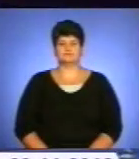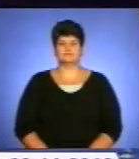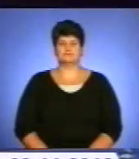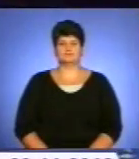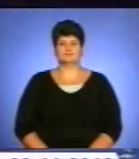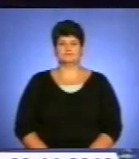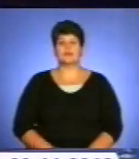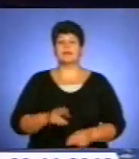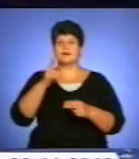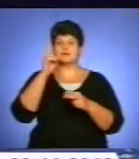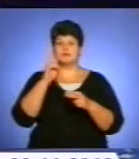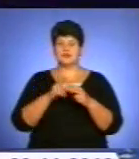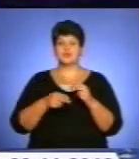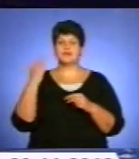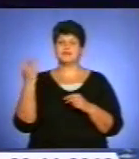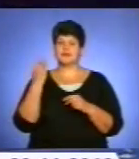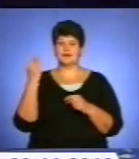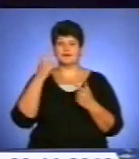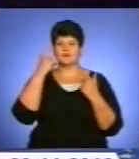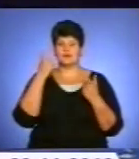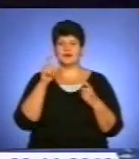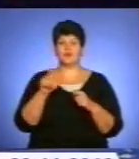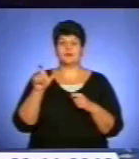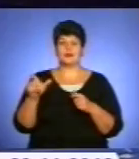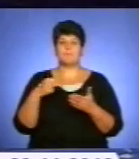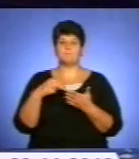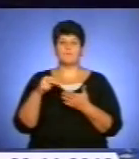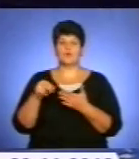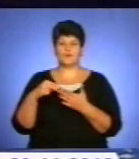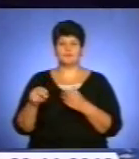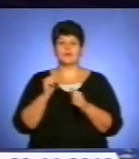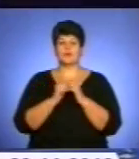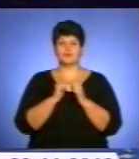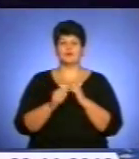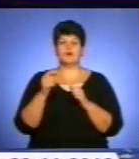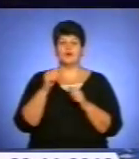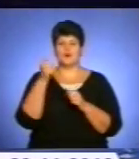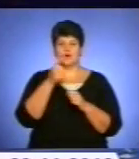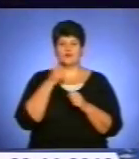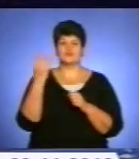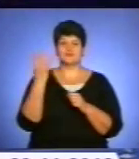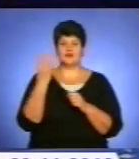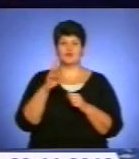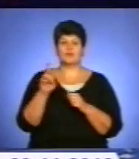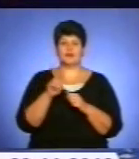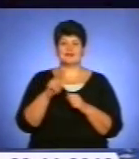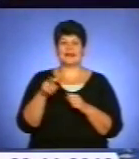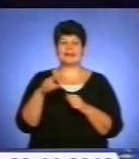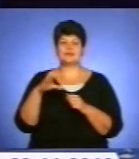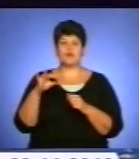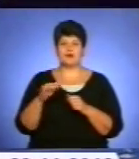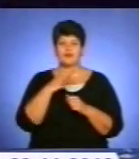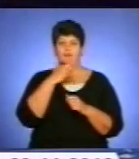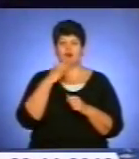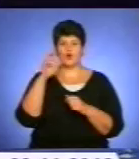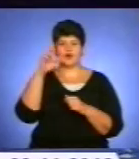І на завершення цікава інформація для любителів покупок. Щорічно у 4-п'ятницю листопада люди в багатьох країнах світу